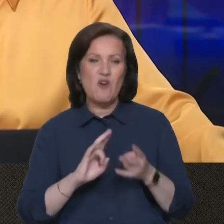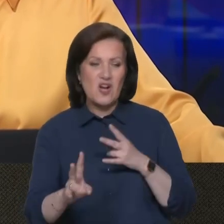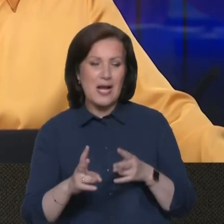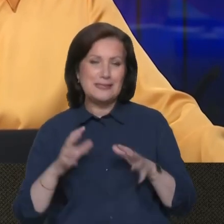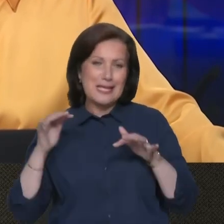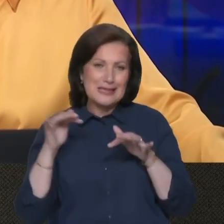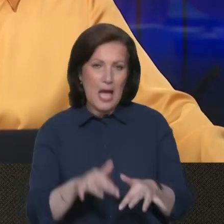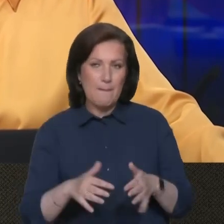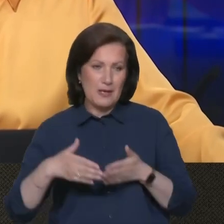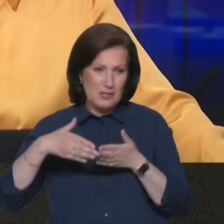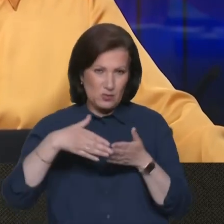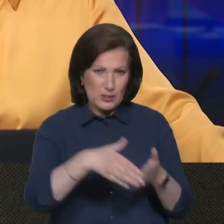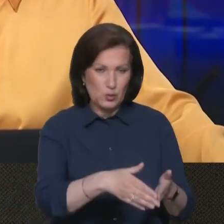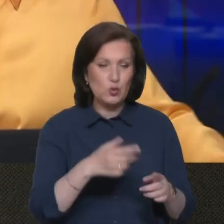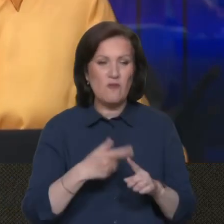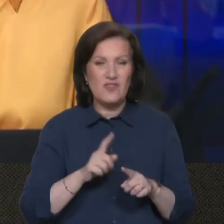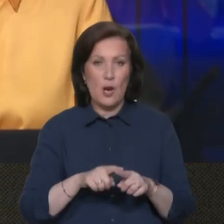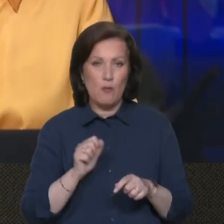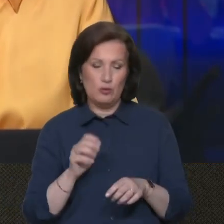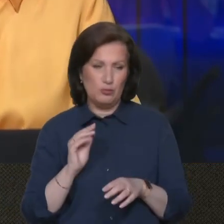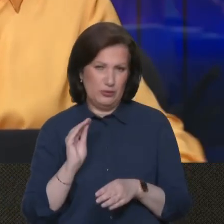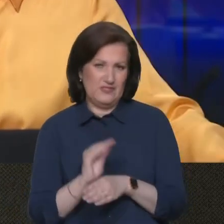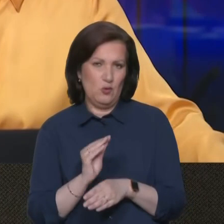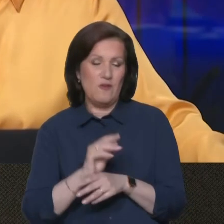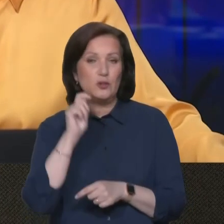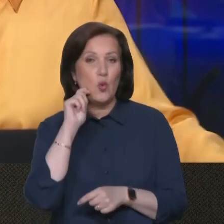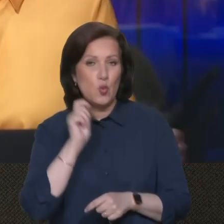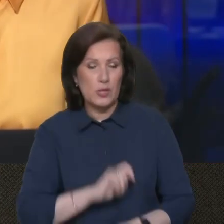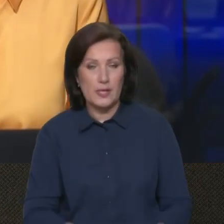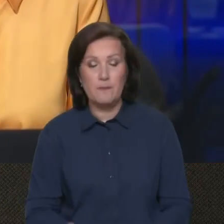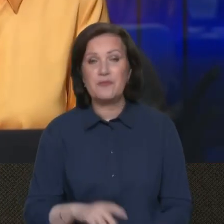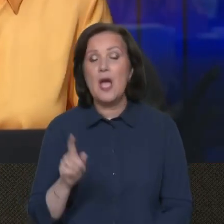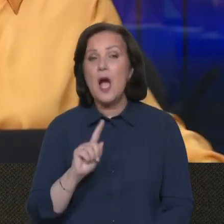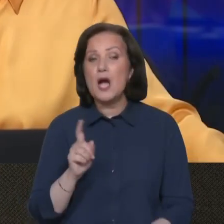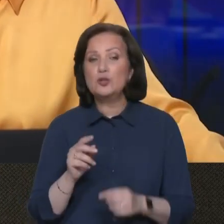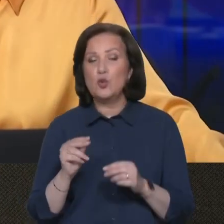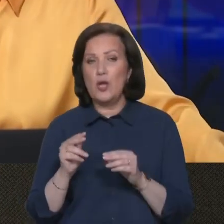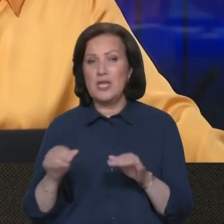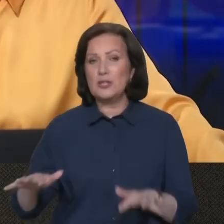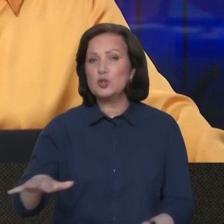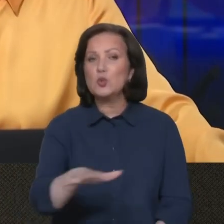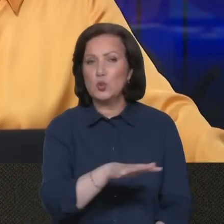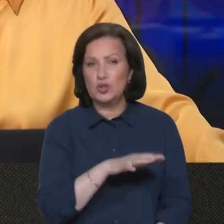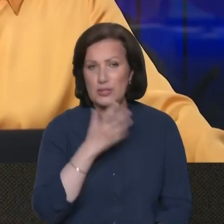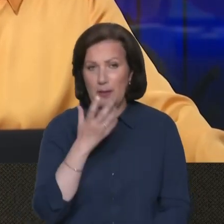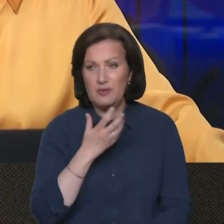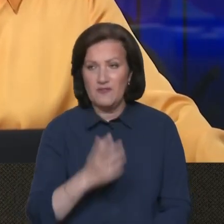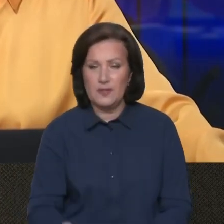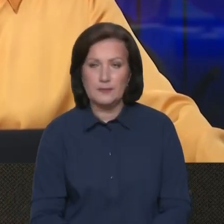якому буде звинувачена Україна. Пані Наталю, а що на суші відбувається у нас на півдні?